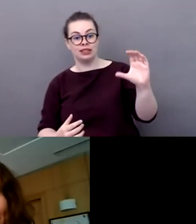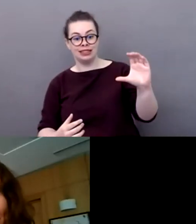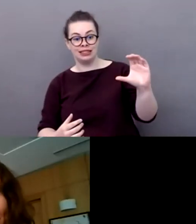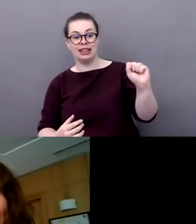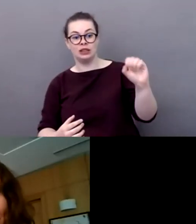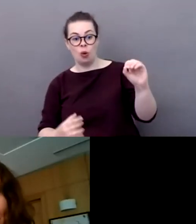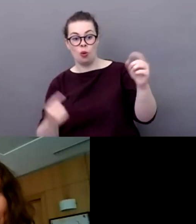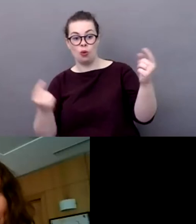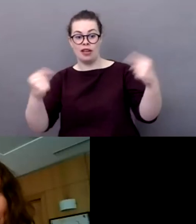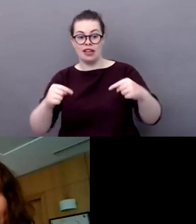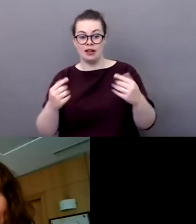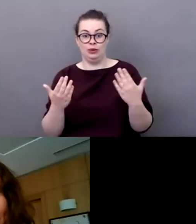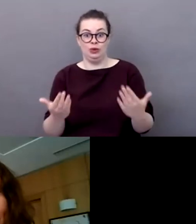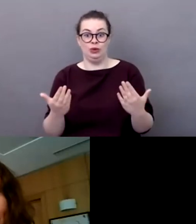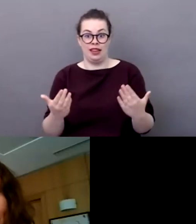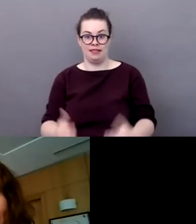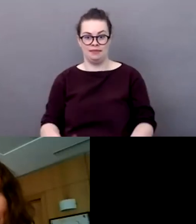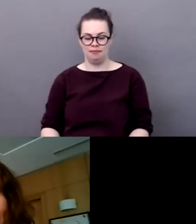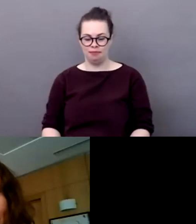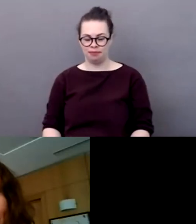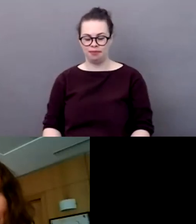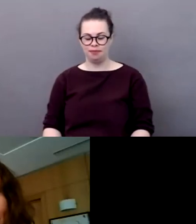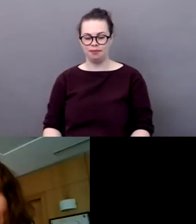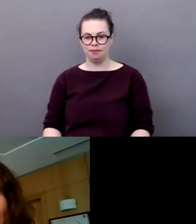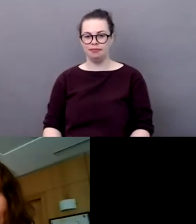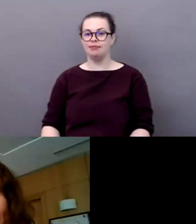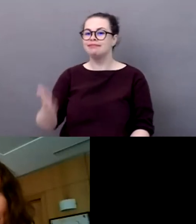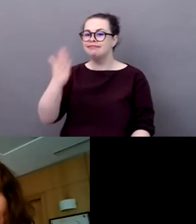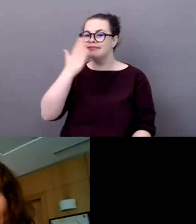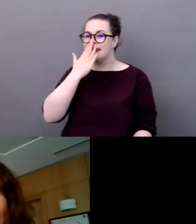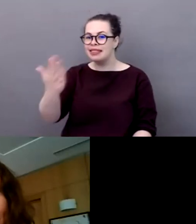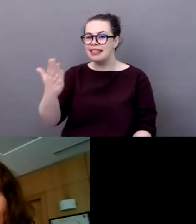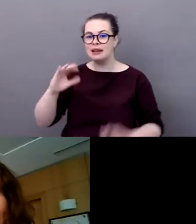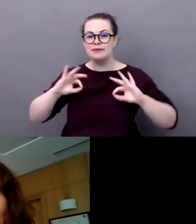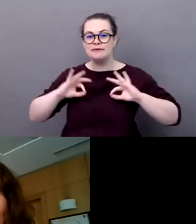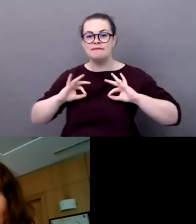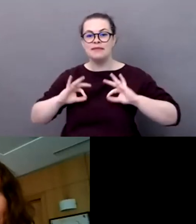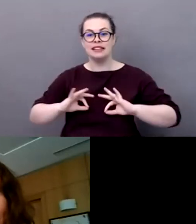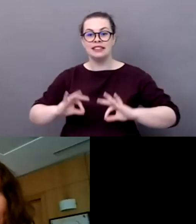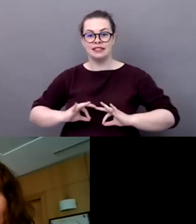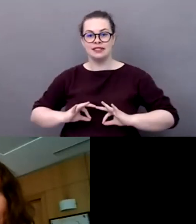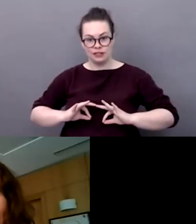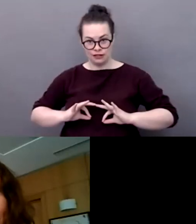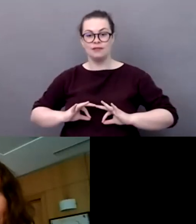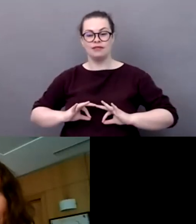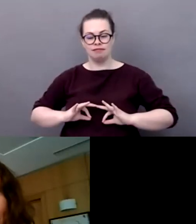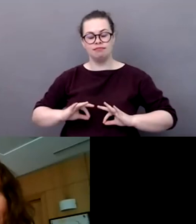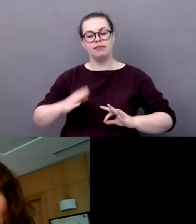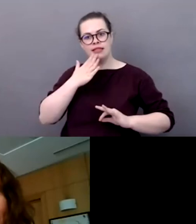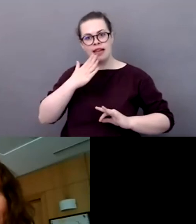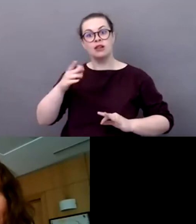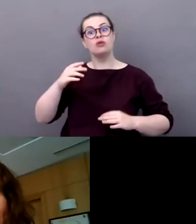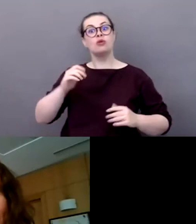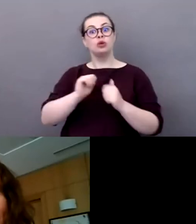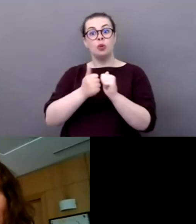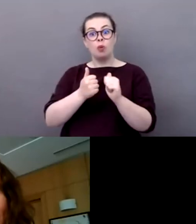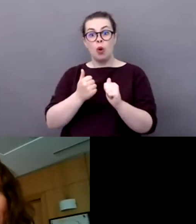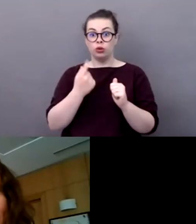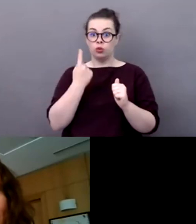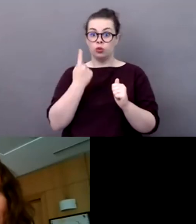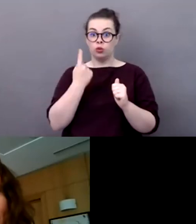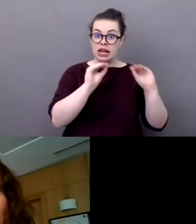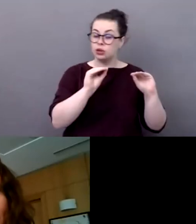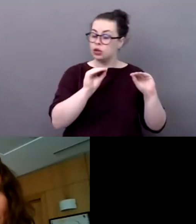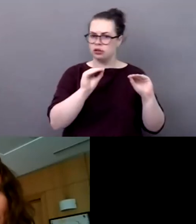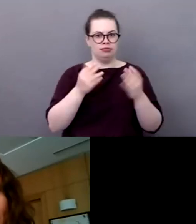doit être au cœur de notre société, pas seulement, comme vous l'avez dit, pour l'éducation, mais aussi pour nous permettre d'aller vers un sport plus vert